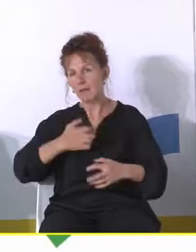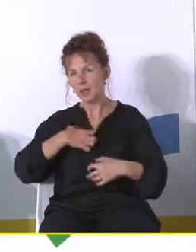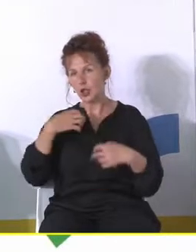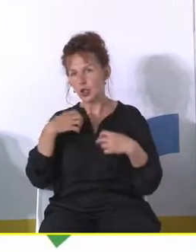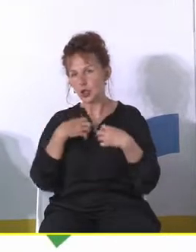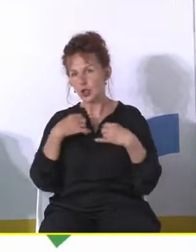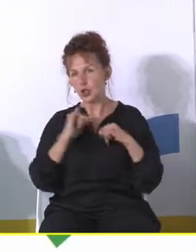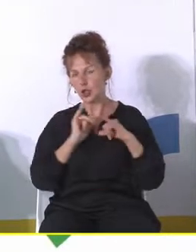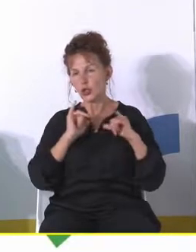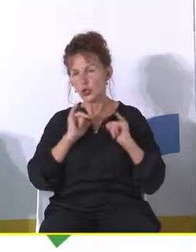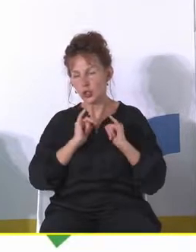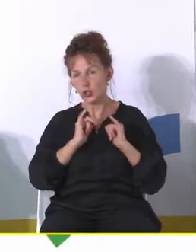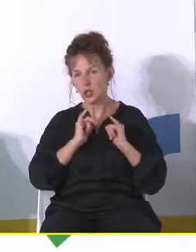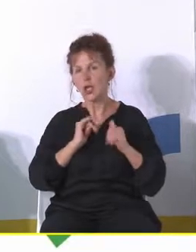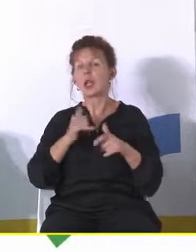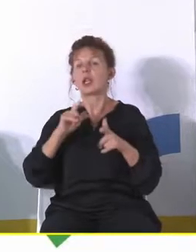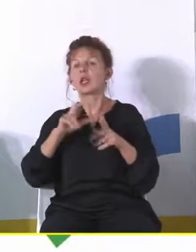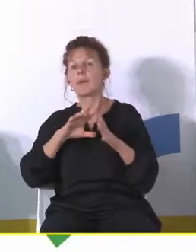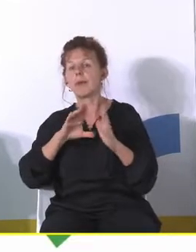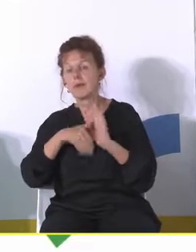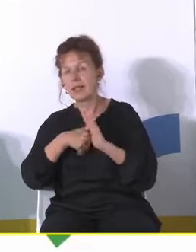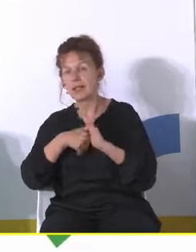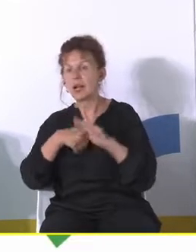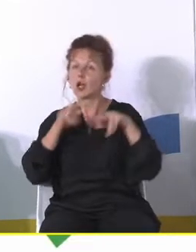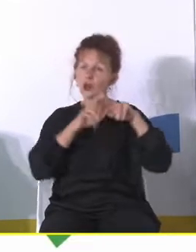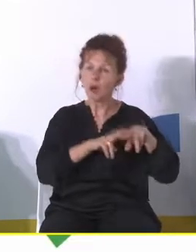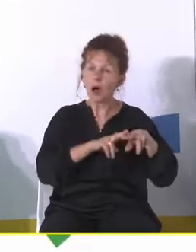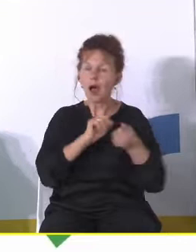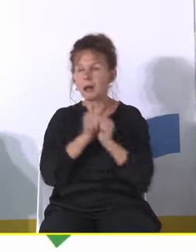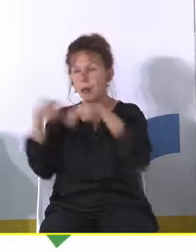temu w miastach zostawały albo nawet do nich wracały